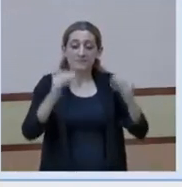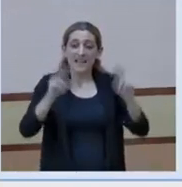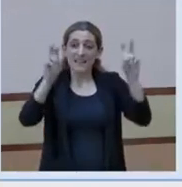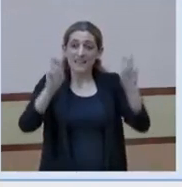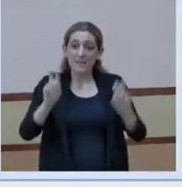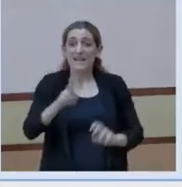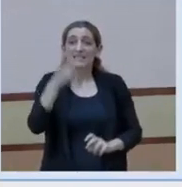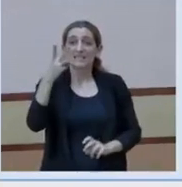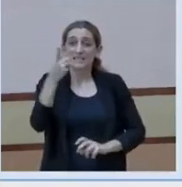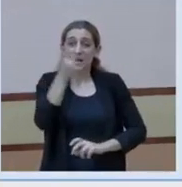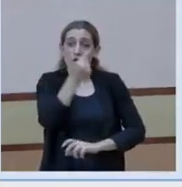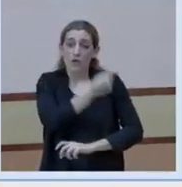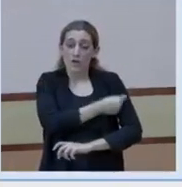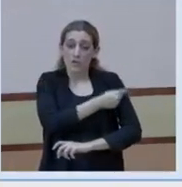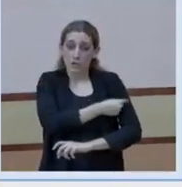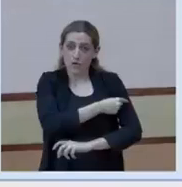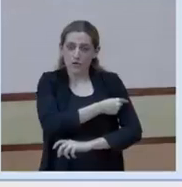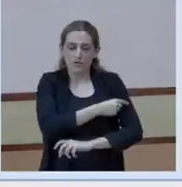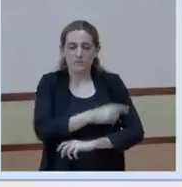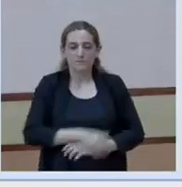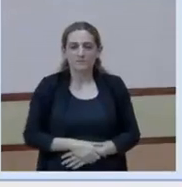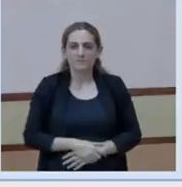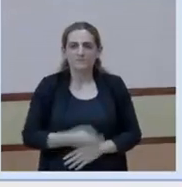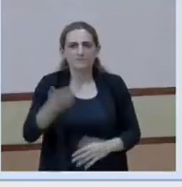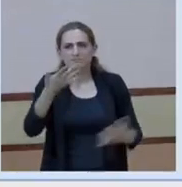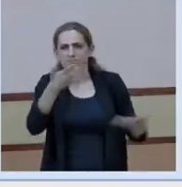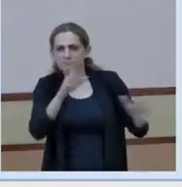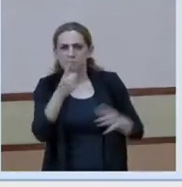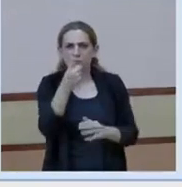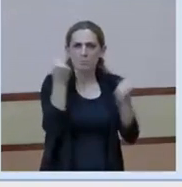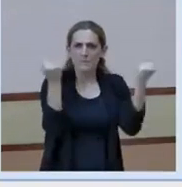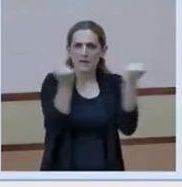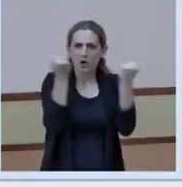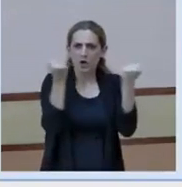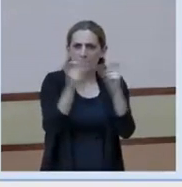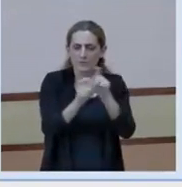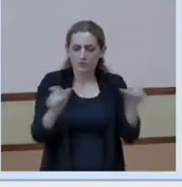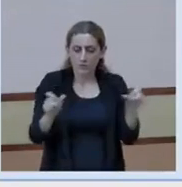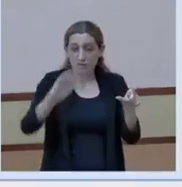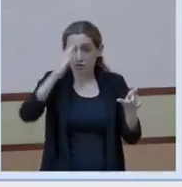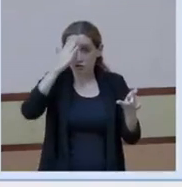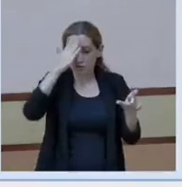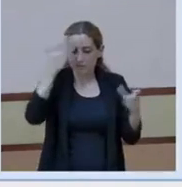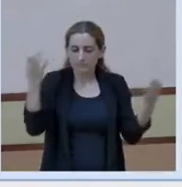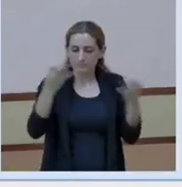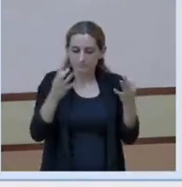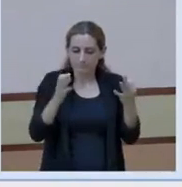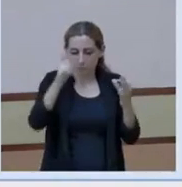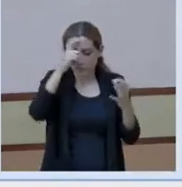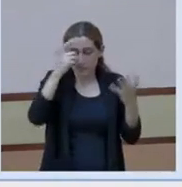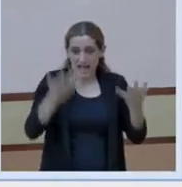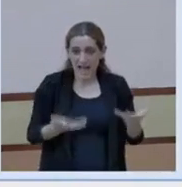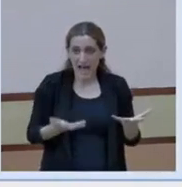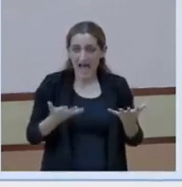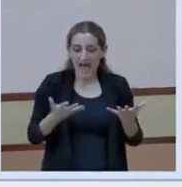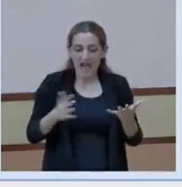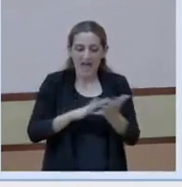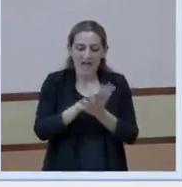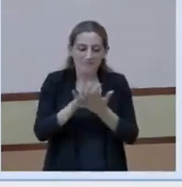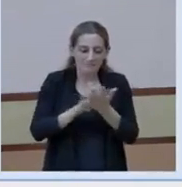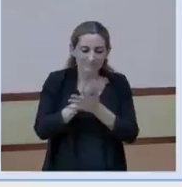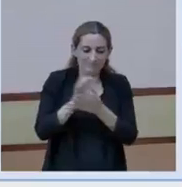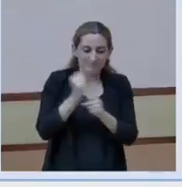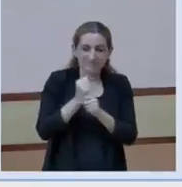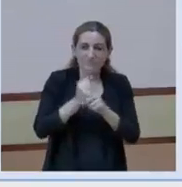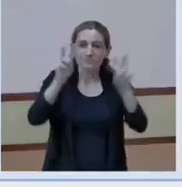ja veuen que és al voltant d'un milió de persones i, sobretot, aquest concepte que estem treballant aquests dies de pauta complerta,